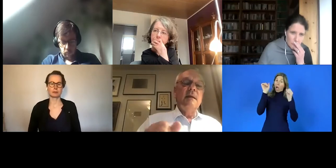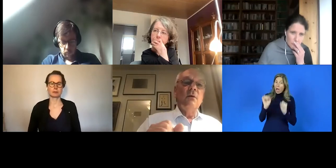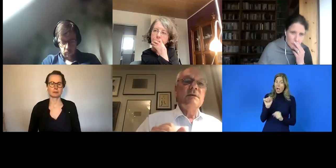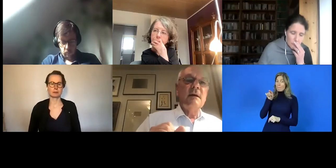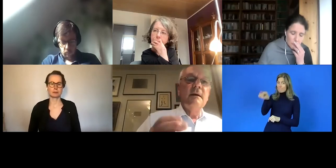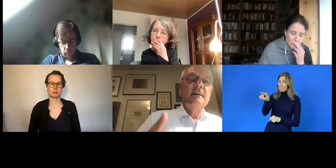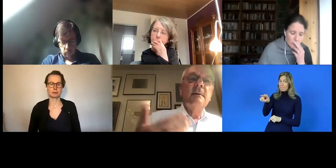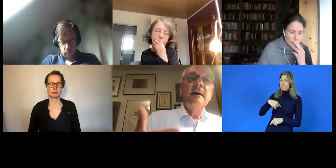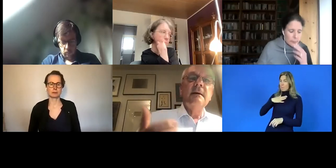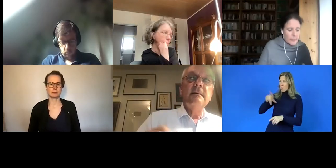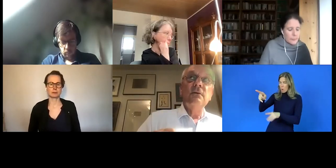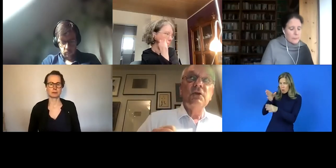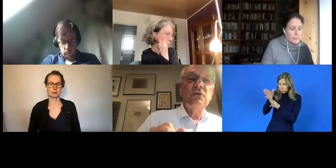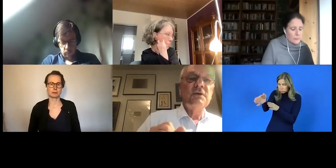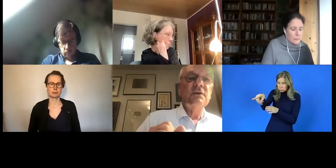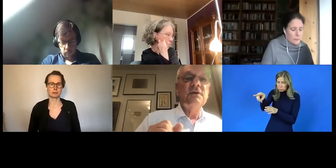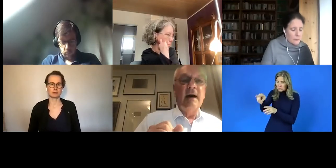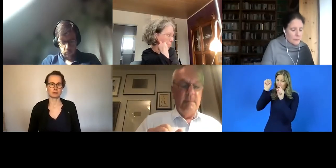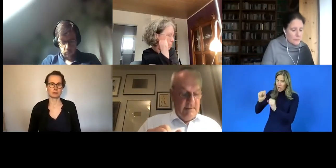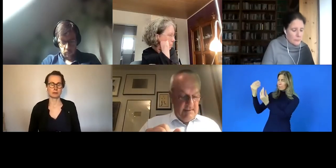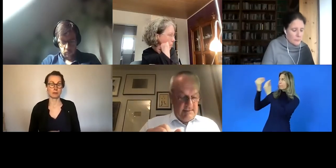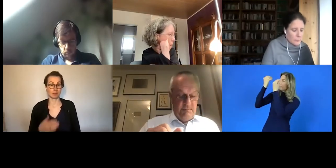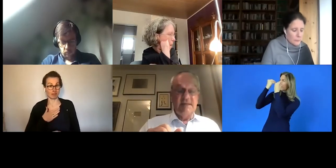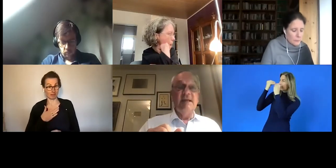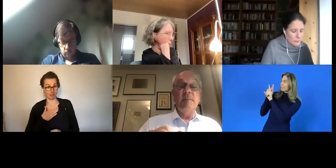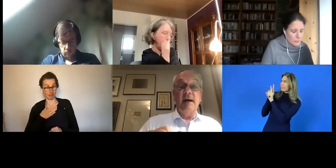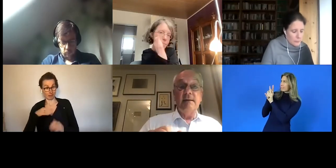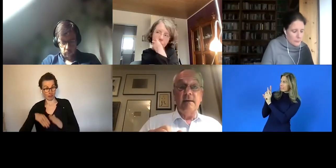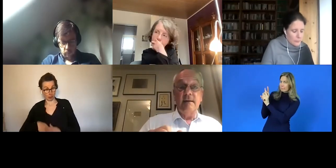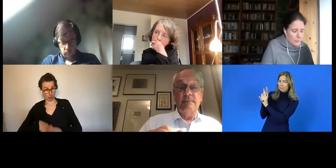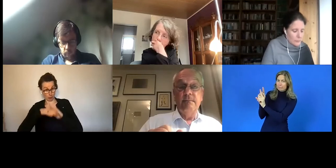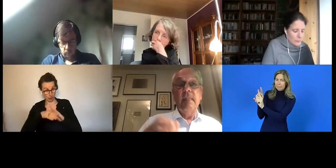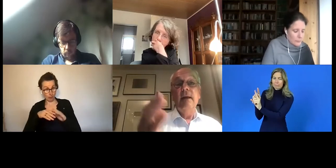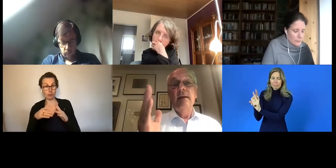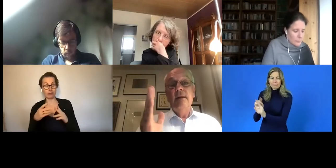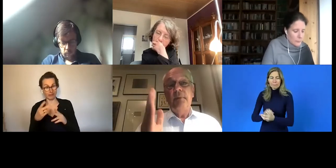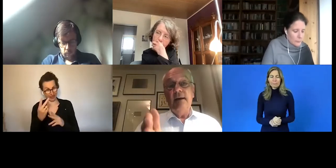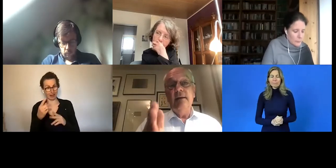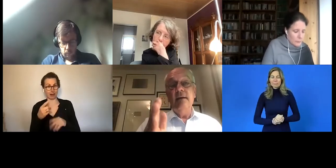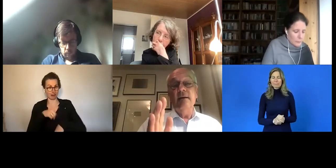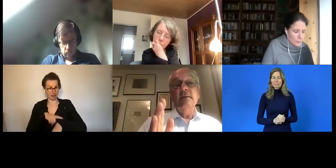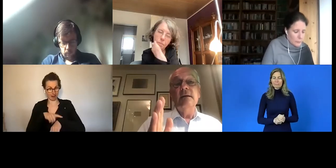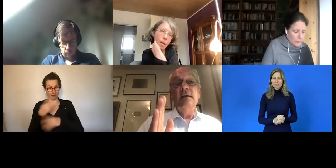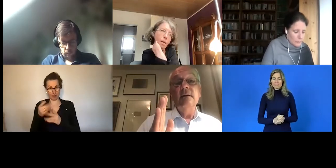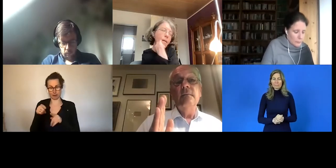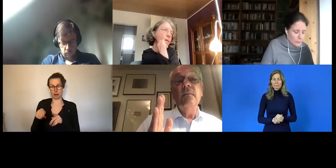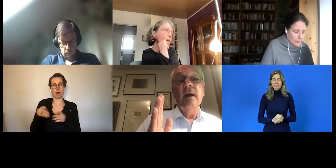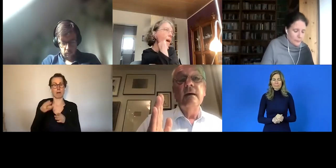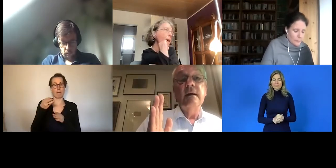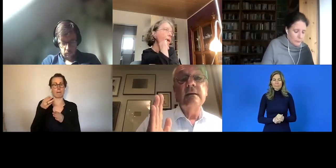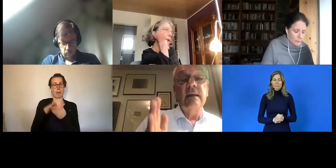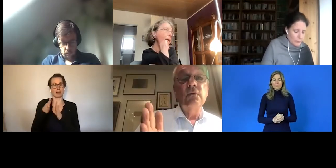Element in unserer Unterstützung zur Arbeit sind Praktika. Praktika, die